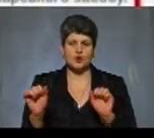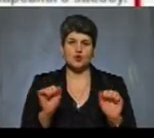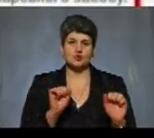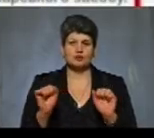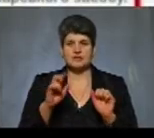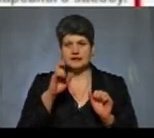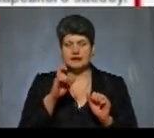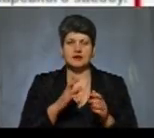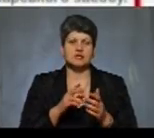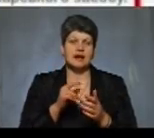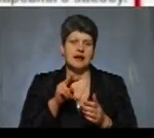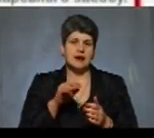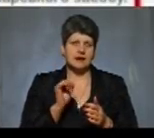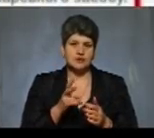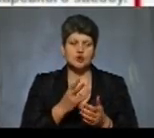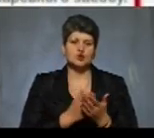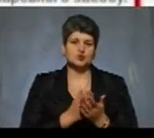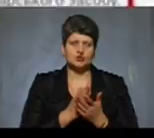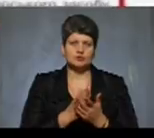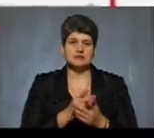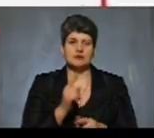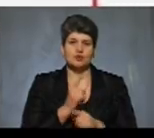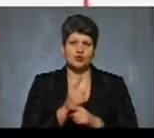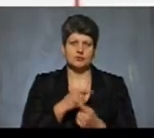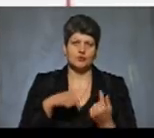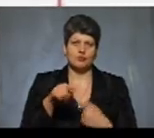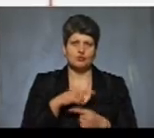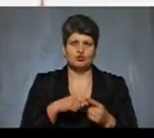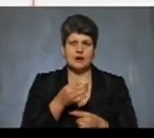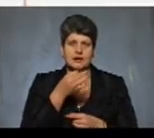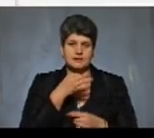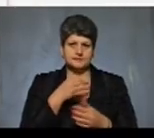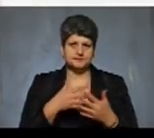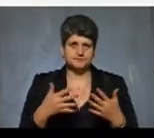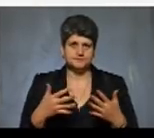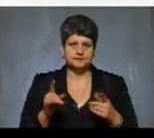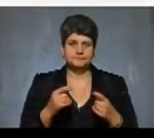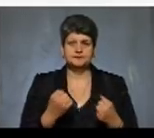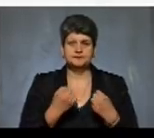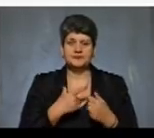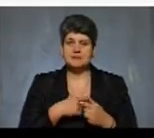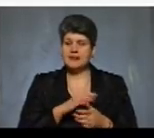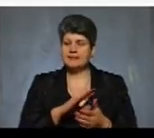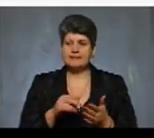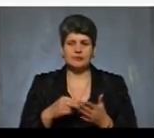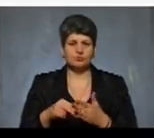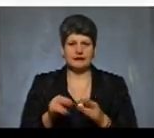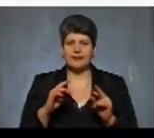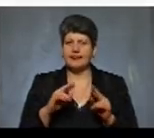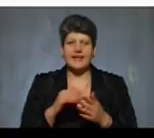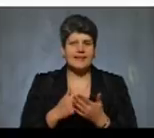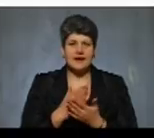Держлікслужби щодо заборони обігу лікарського засобу. Щоби убезпечити себе і не придбати неякісні ліки,